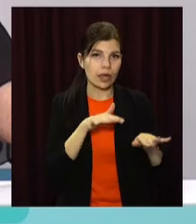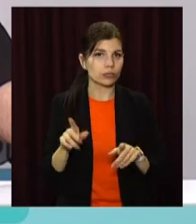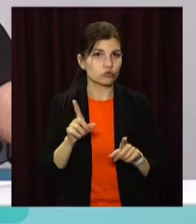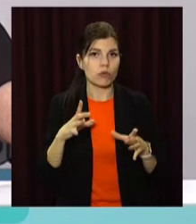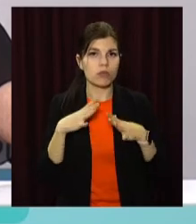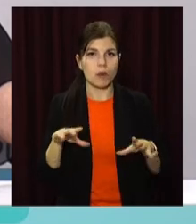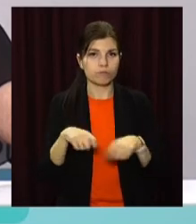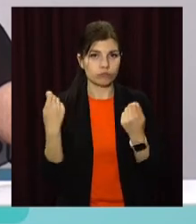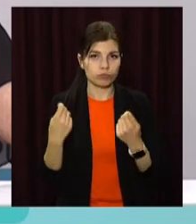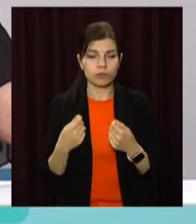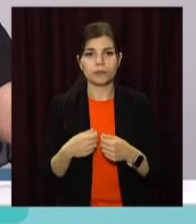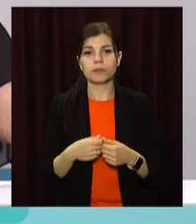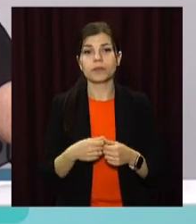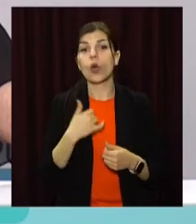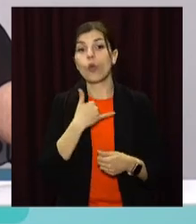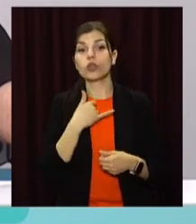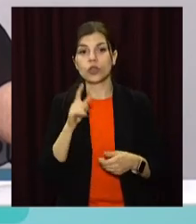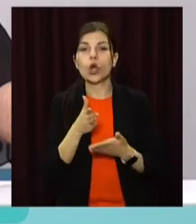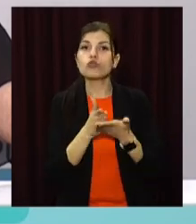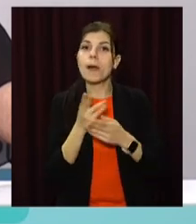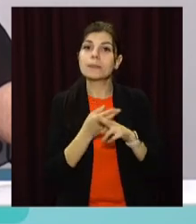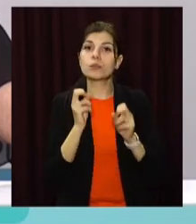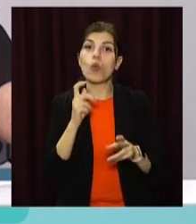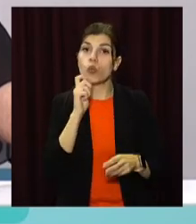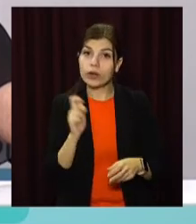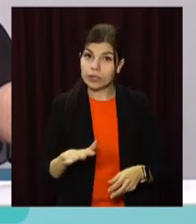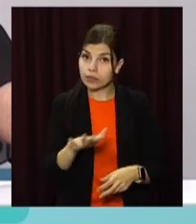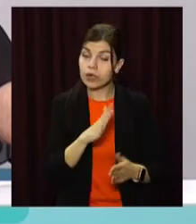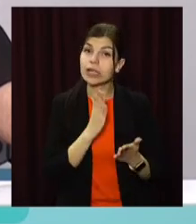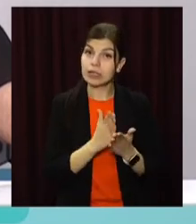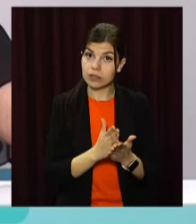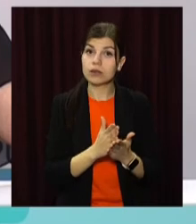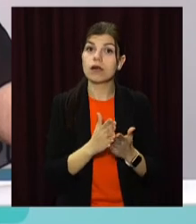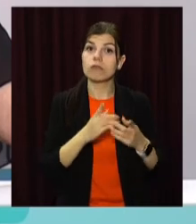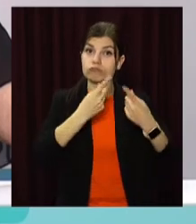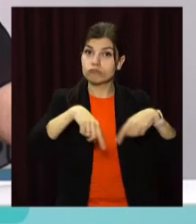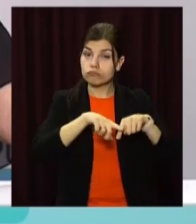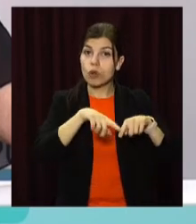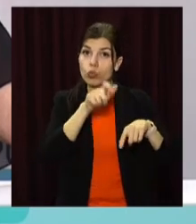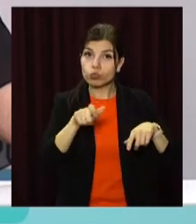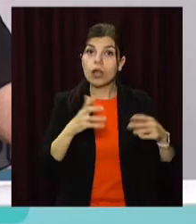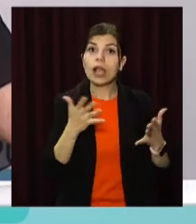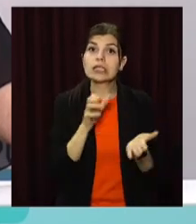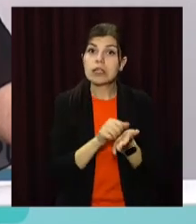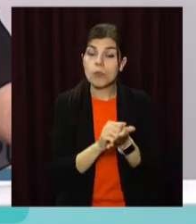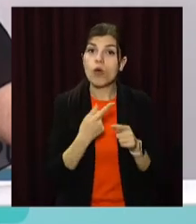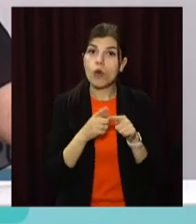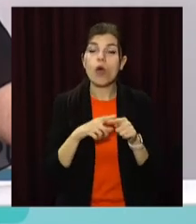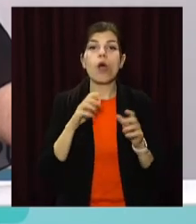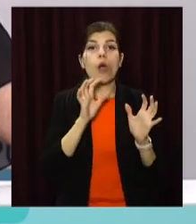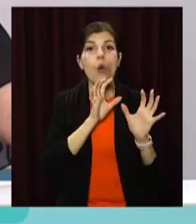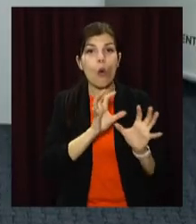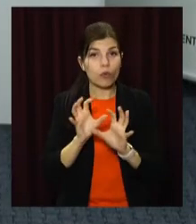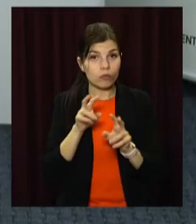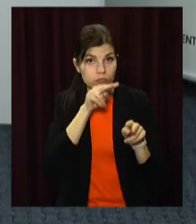І у нас навіть Служба безпеки України є відповідні підрозділи, які займаються охоронною культурною